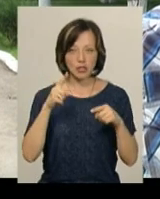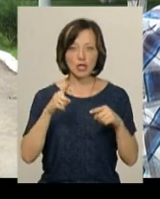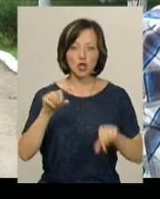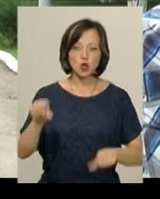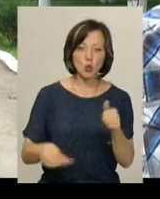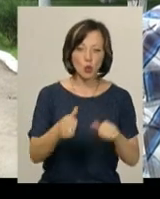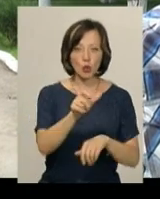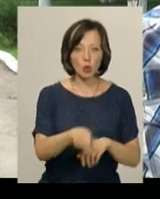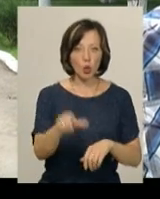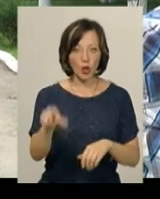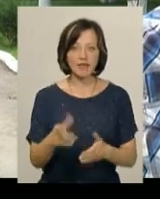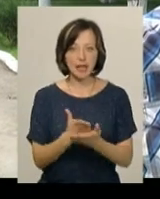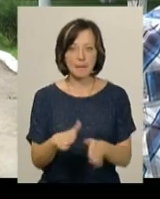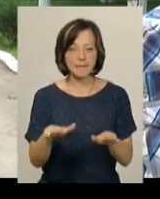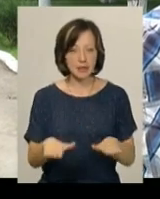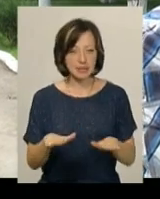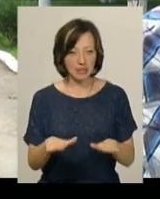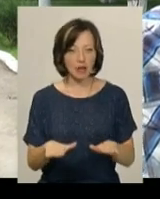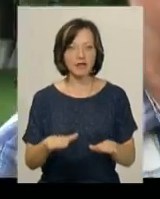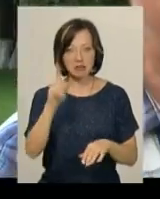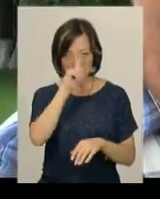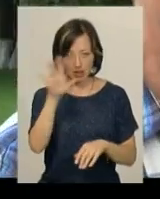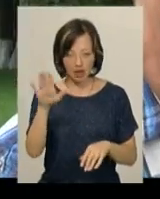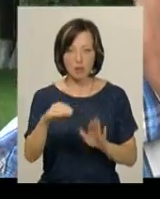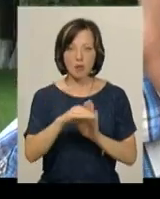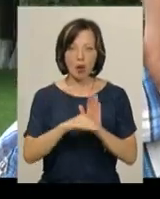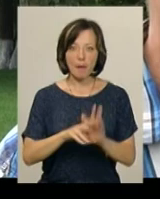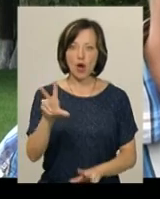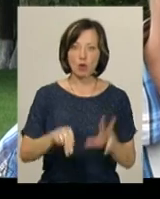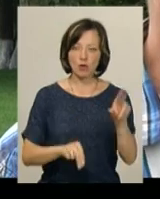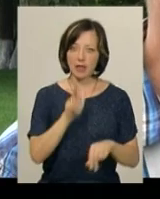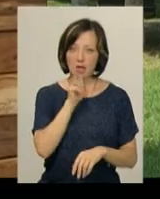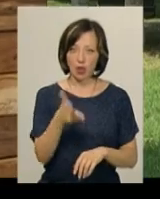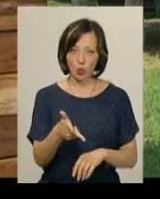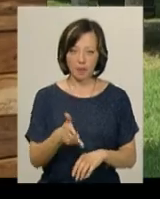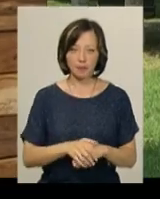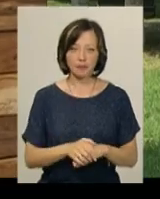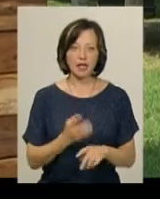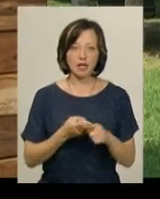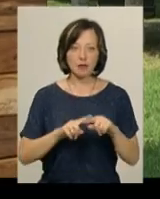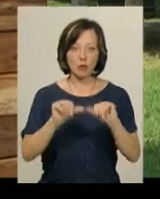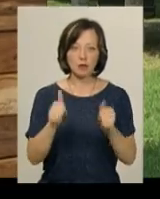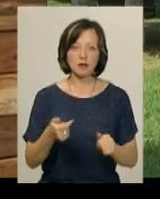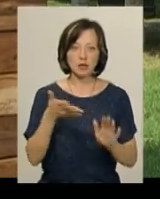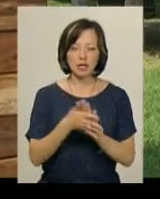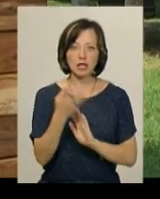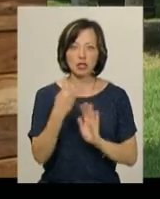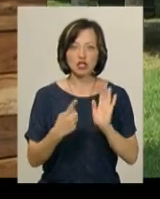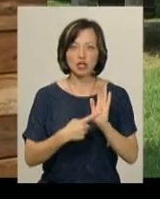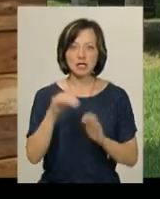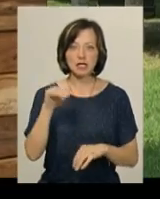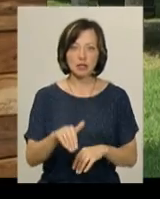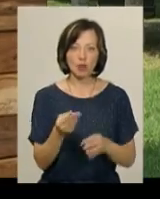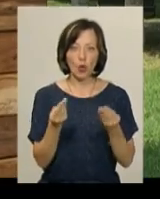скульпторів, які є місцеві і вже знані. Програма розрахована на три роки. На цю композицію потрачено 36 тисяч